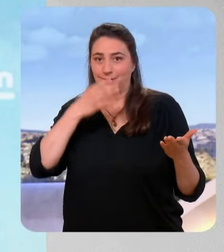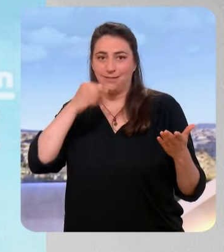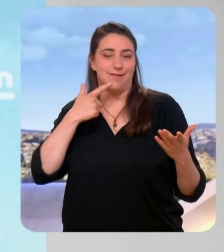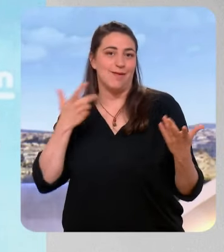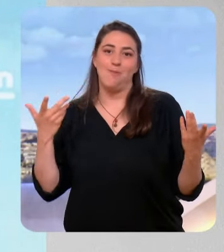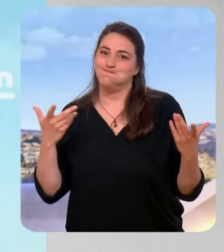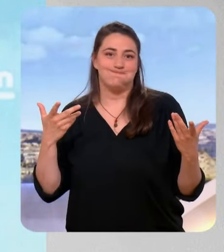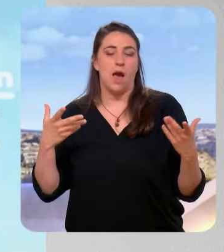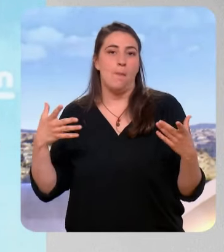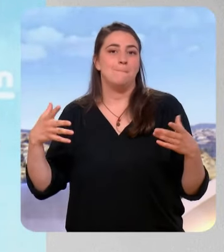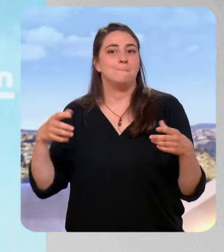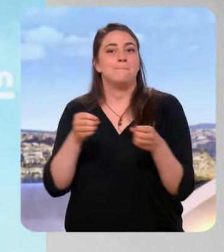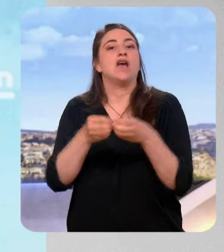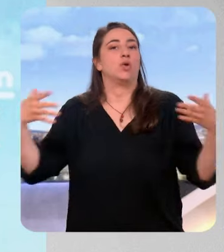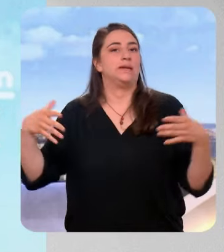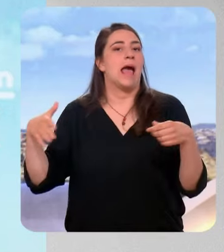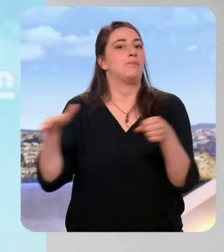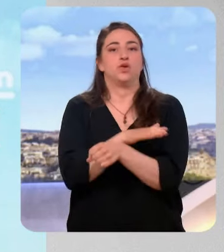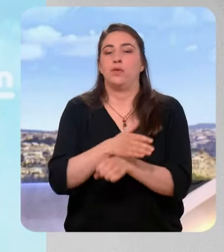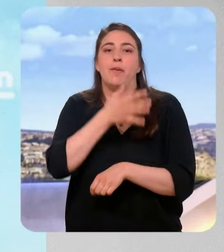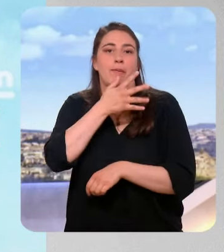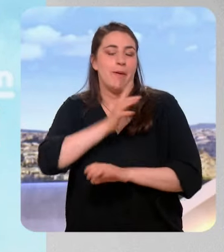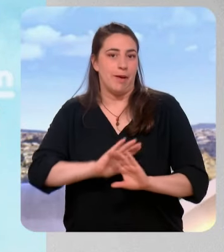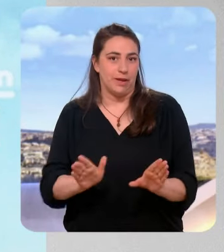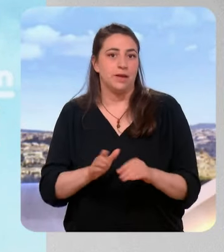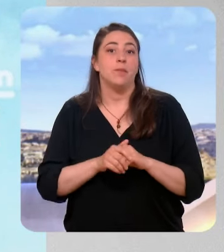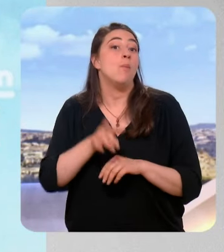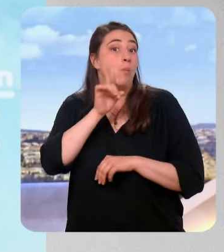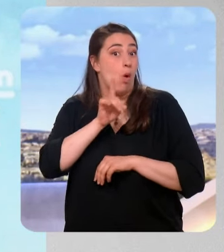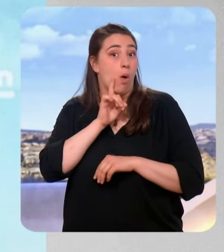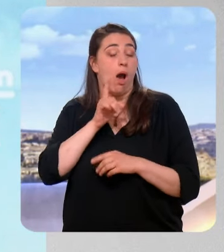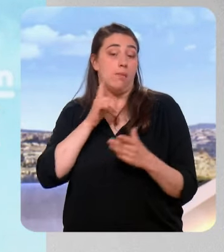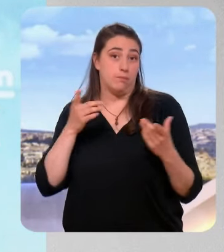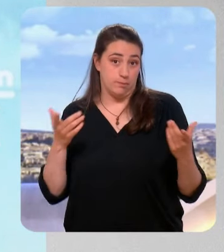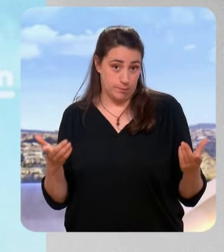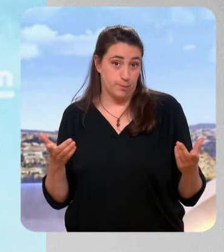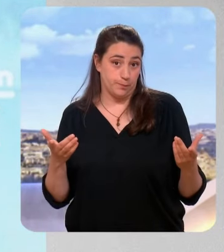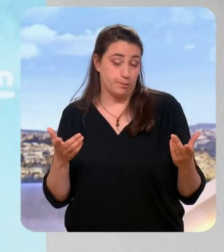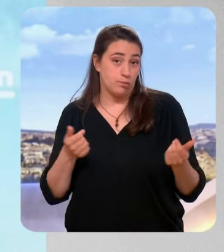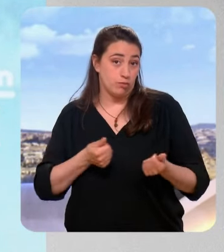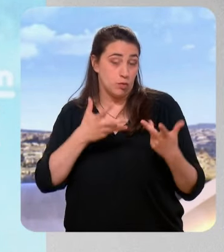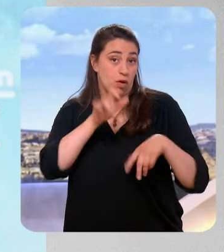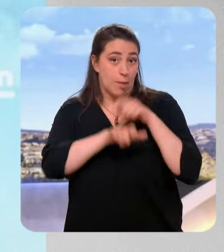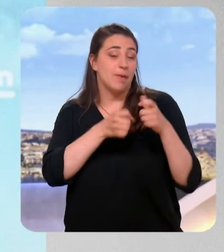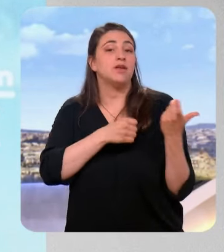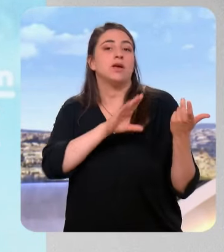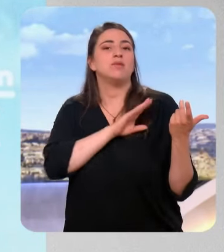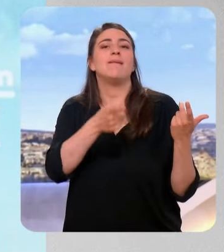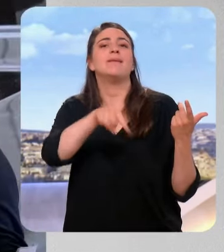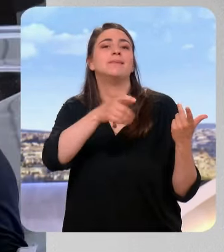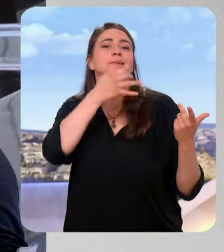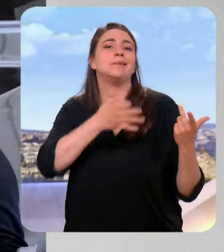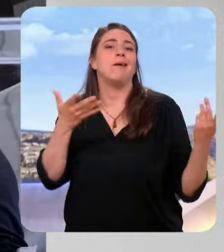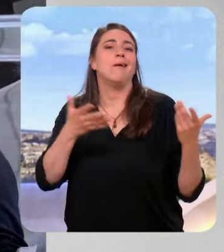'approcher suffisamment près de la majorité absolue, c'est évidemment la reconstitution de ce qu'un certain nombre de responsables politiques ont appelé le barrage